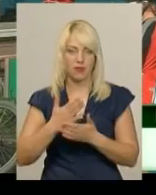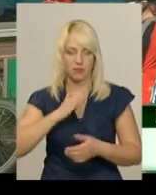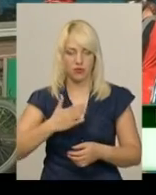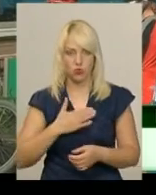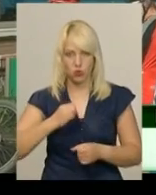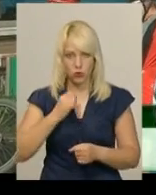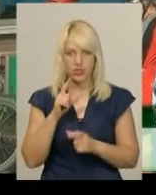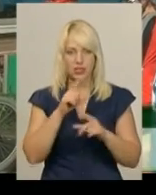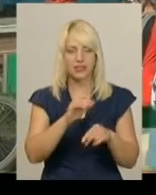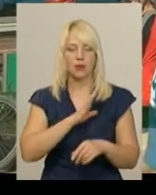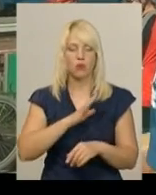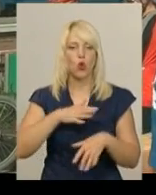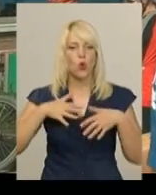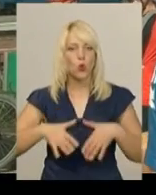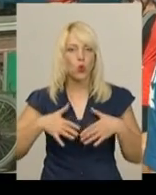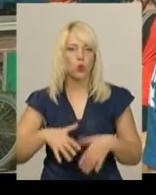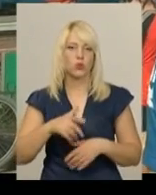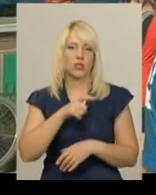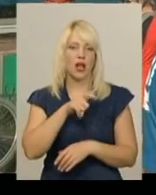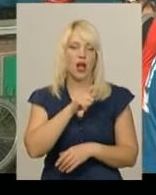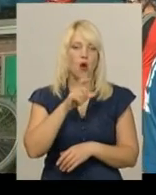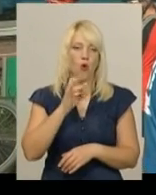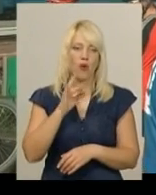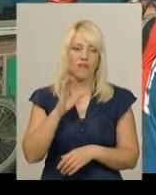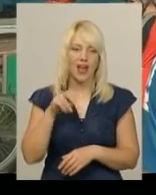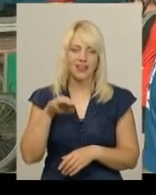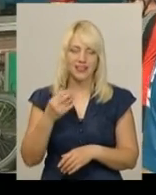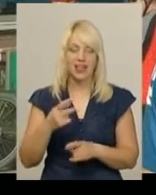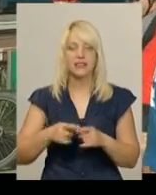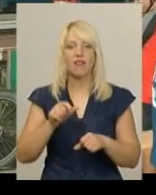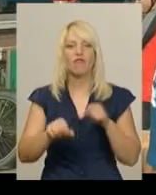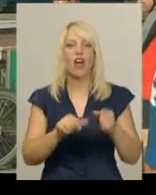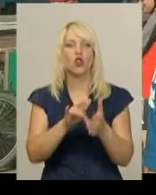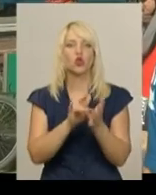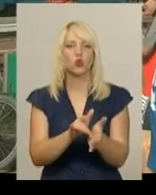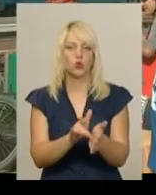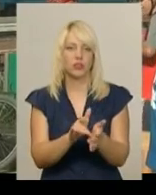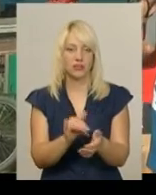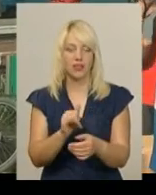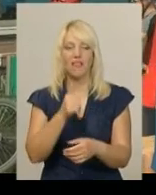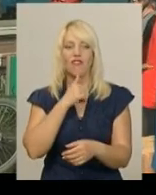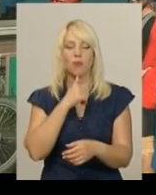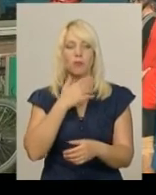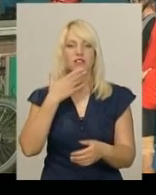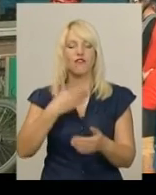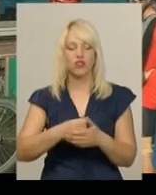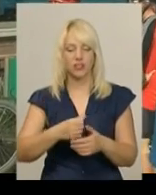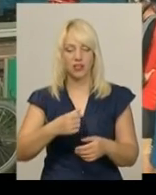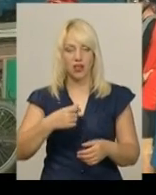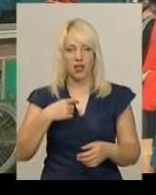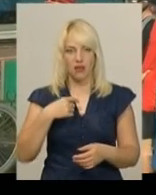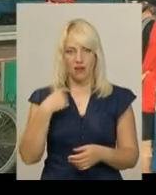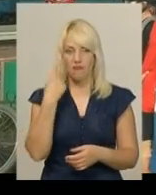Хорватію. Тобто це просто такий велотуризм. І плюс до того всього ще й випробування своїх власних можливостей,